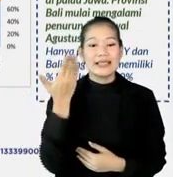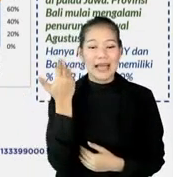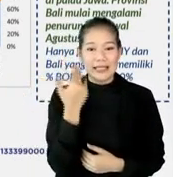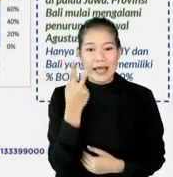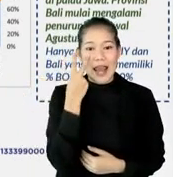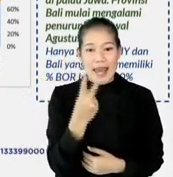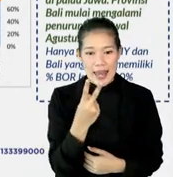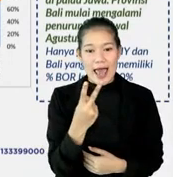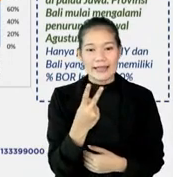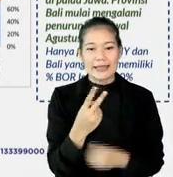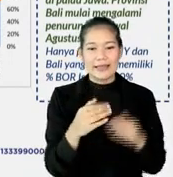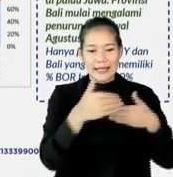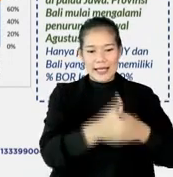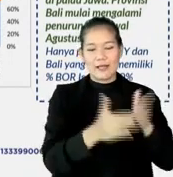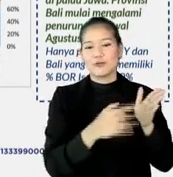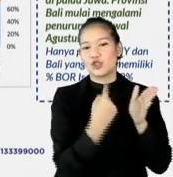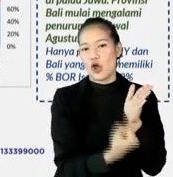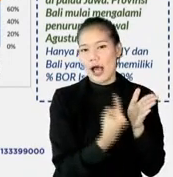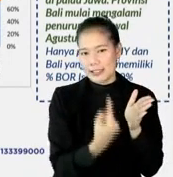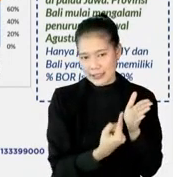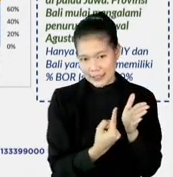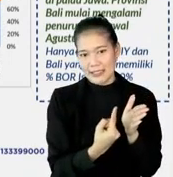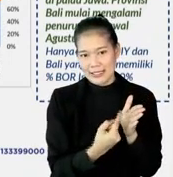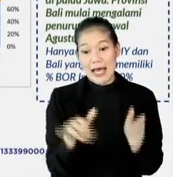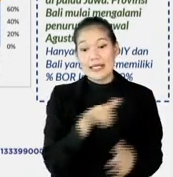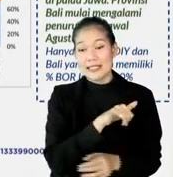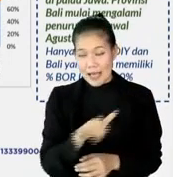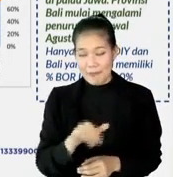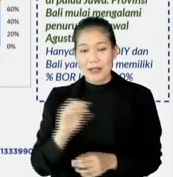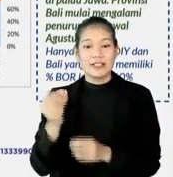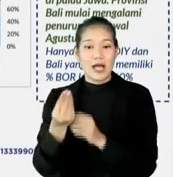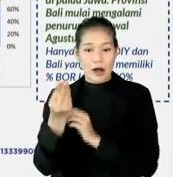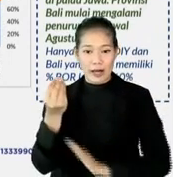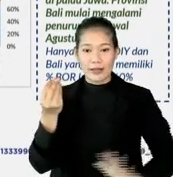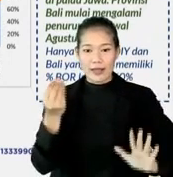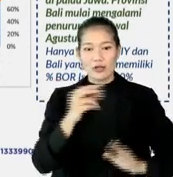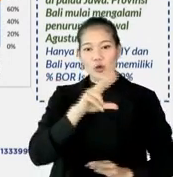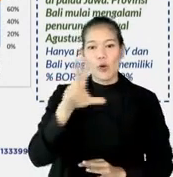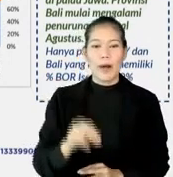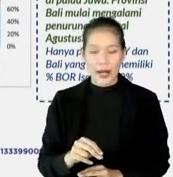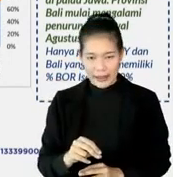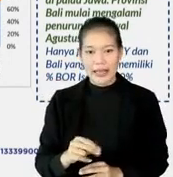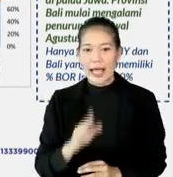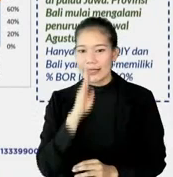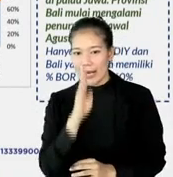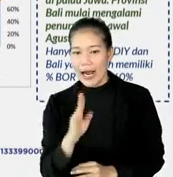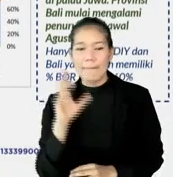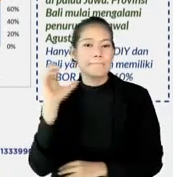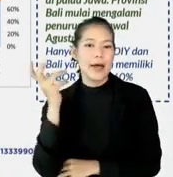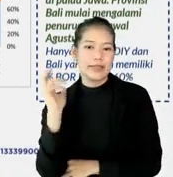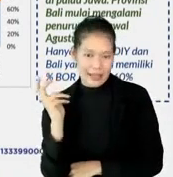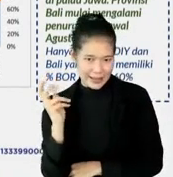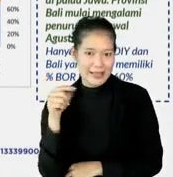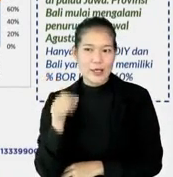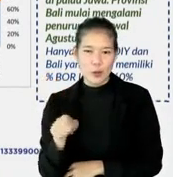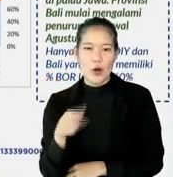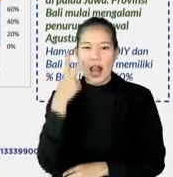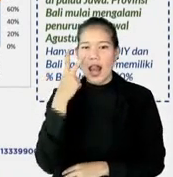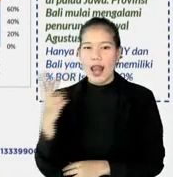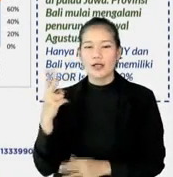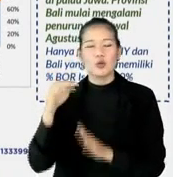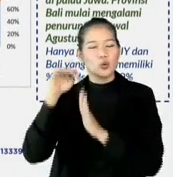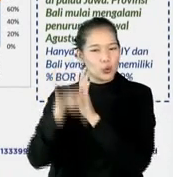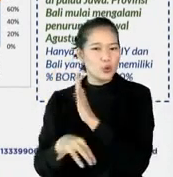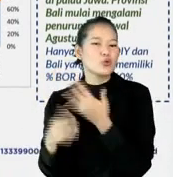bor isolasi ini. Sama ceritaannya, untuk DKI Jakarta, Jawa Barat, Jawa Tengah, Jawa Timur, Banten, ini bell shape-nya sudah